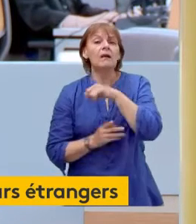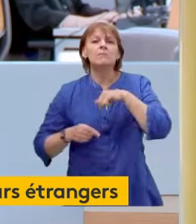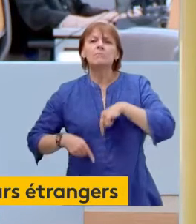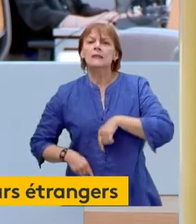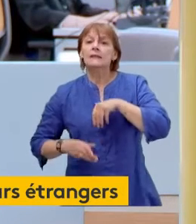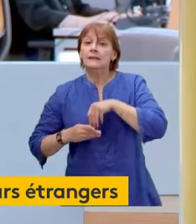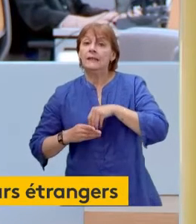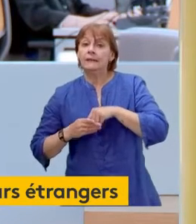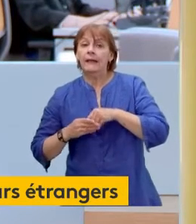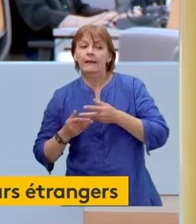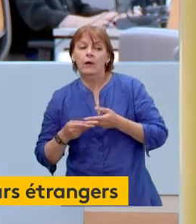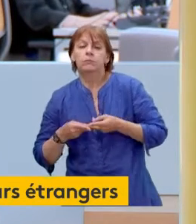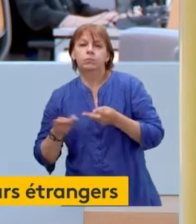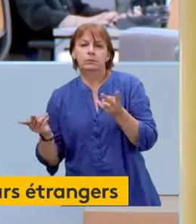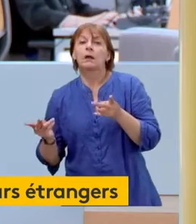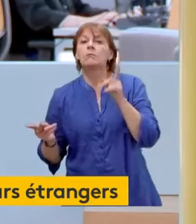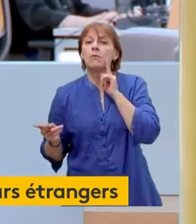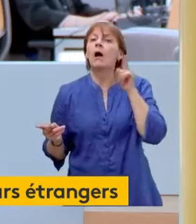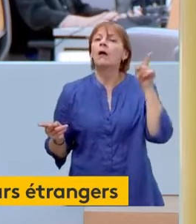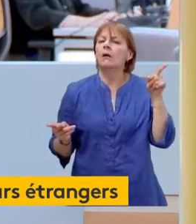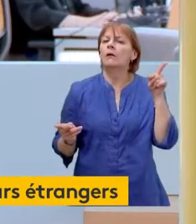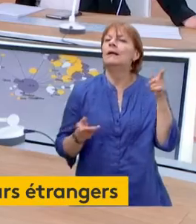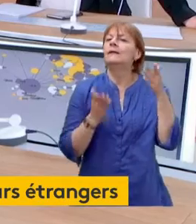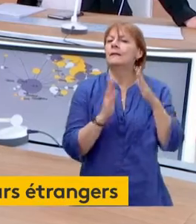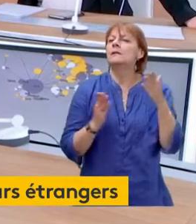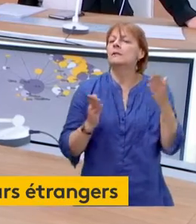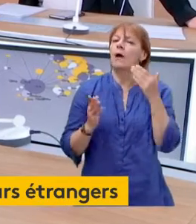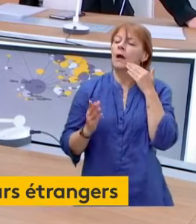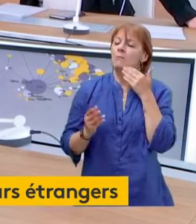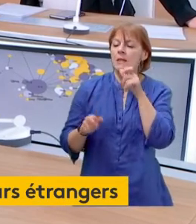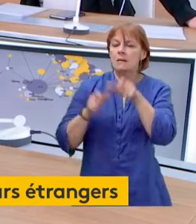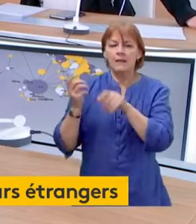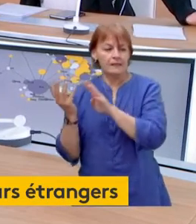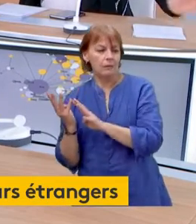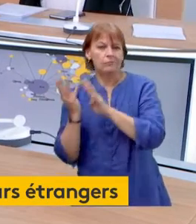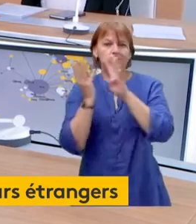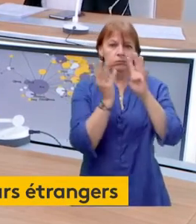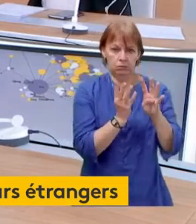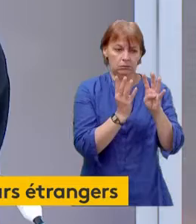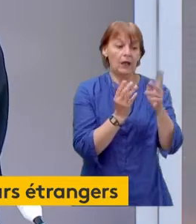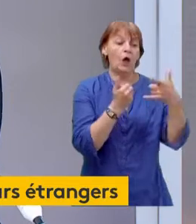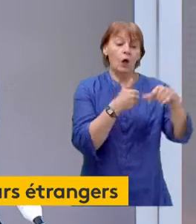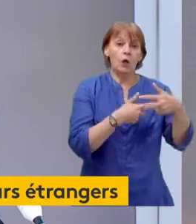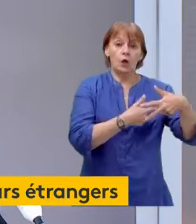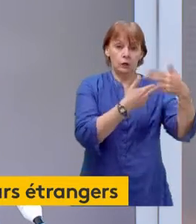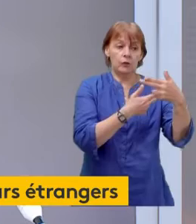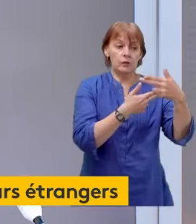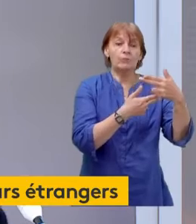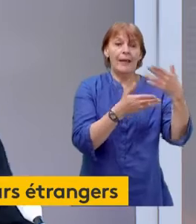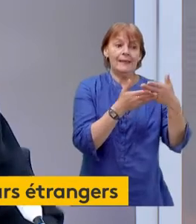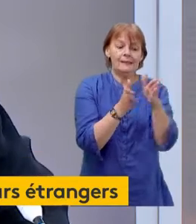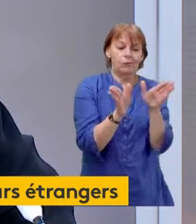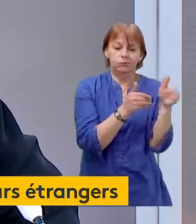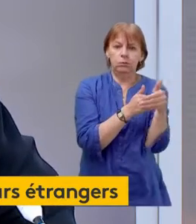décision du Royaume-Uni d'imposer une quatorzaine aux voyageurs arrivant de l'étranger. Alors initialement, les Français devaient bénéficier d'une dérogation